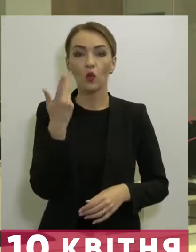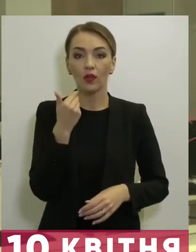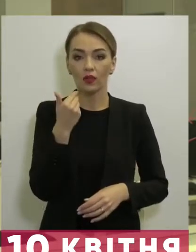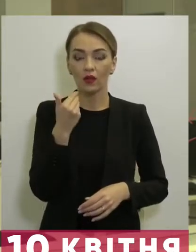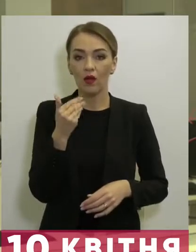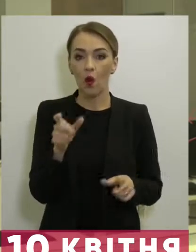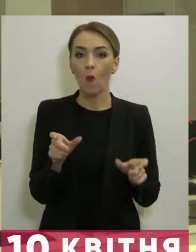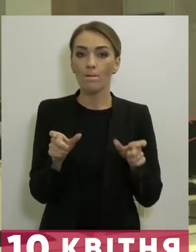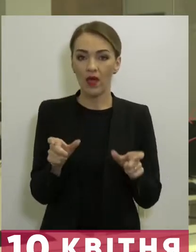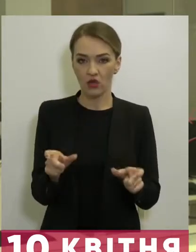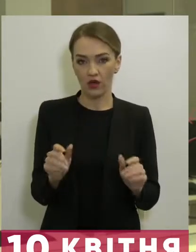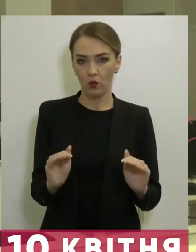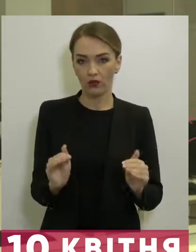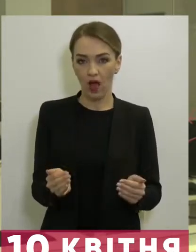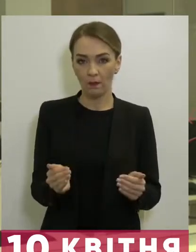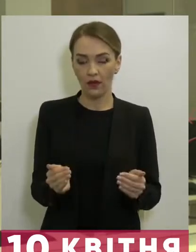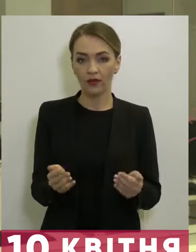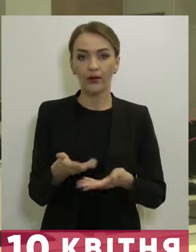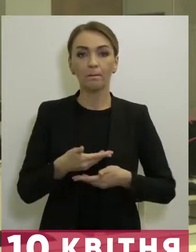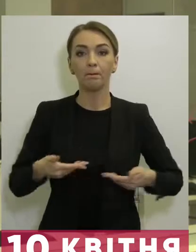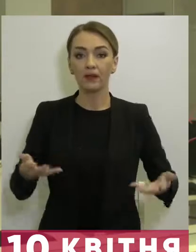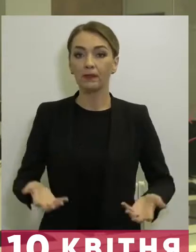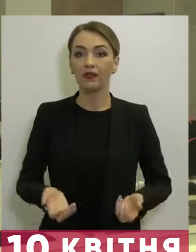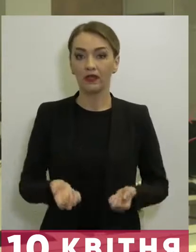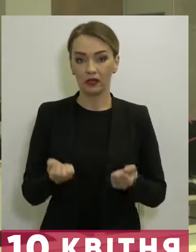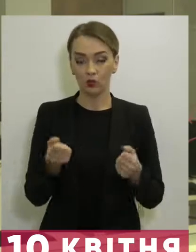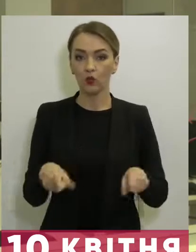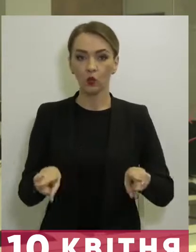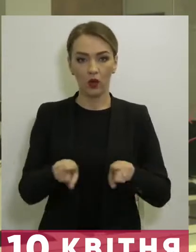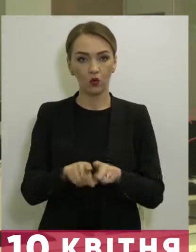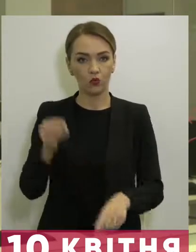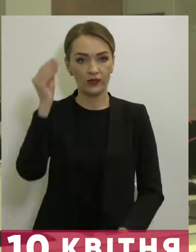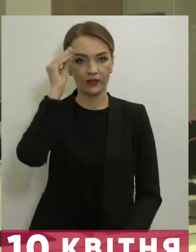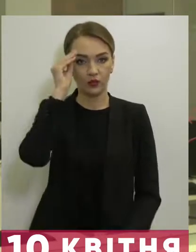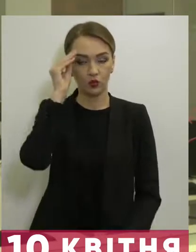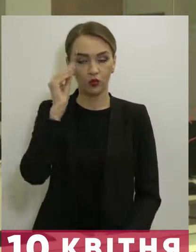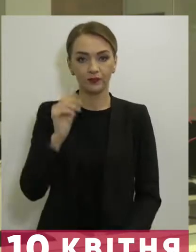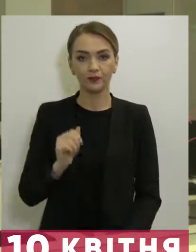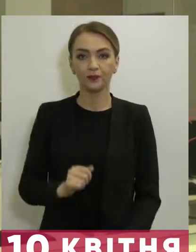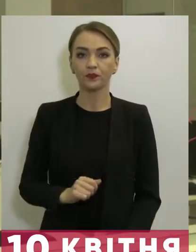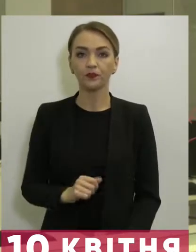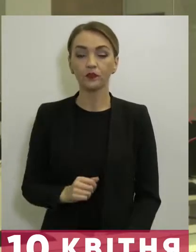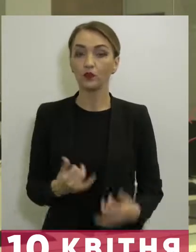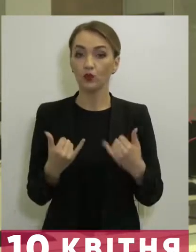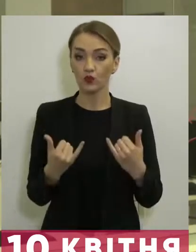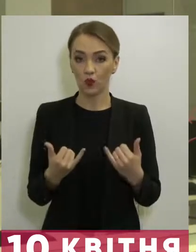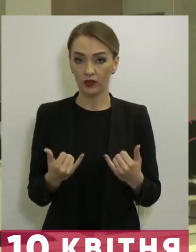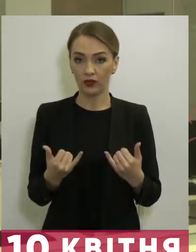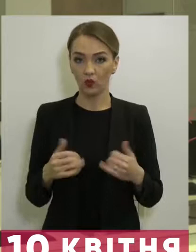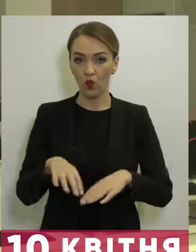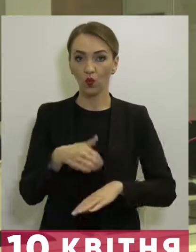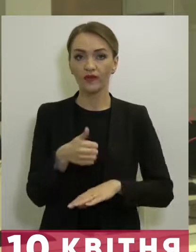посляли. Ми підтримуємо таку позицію. Сьогодні